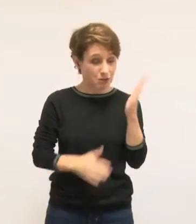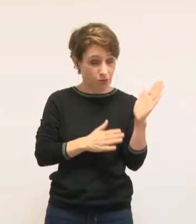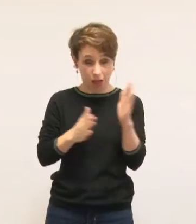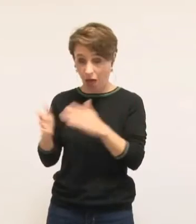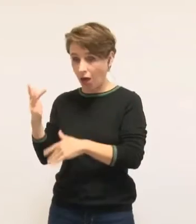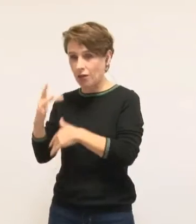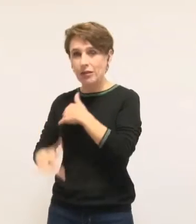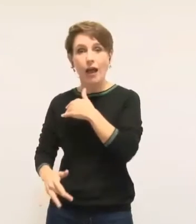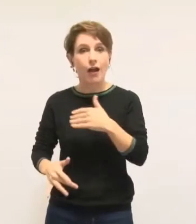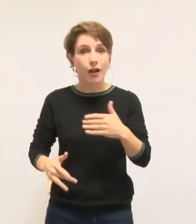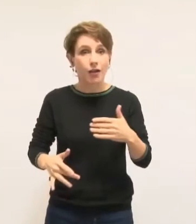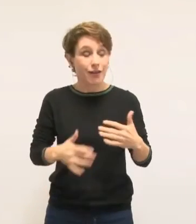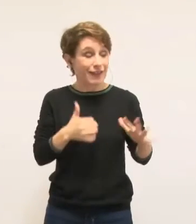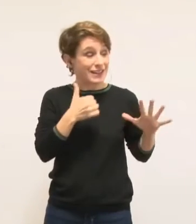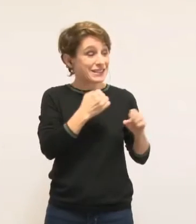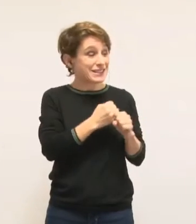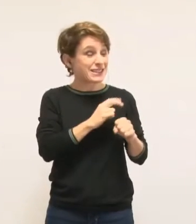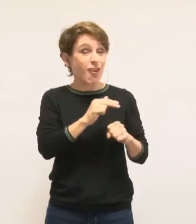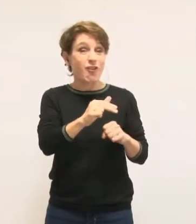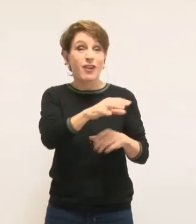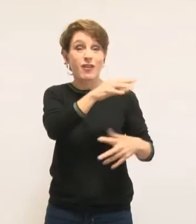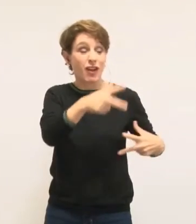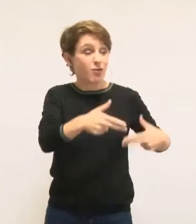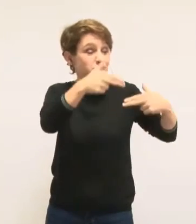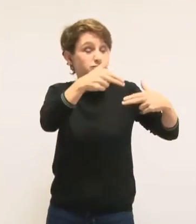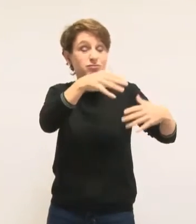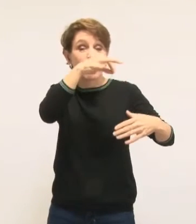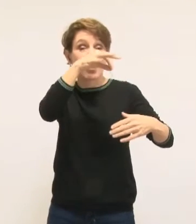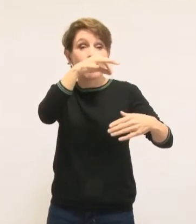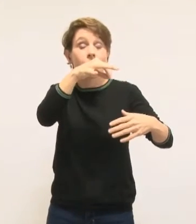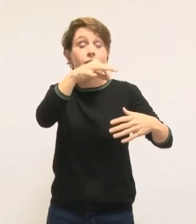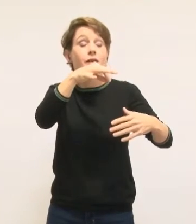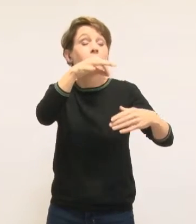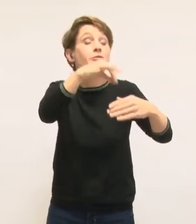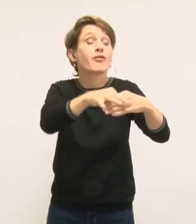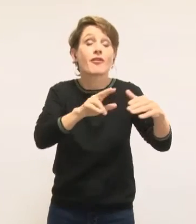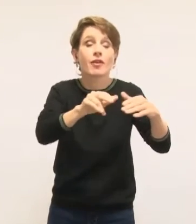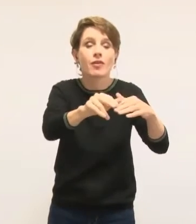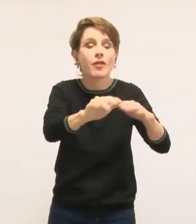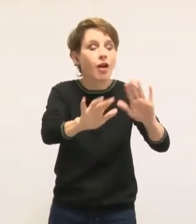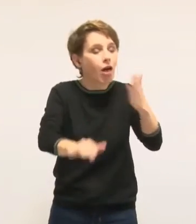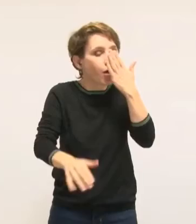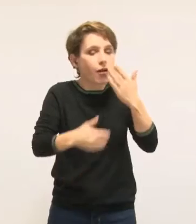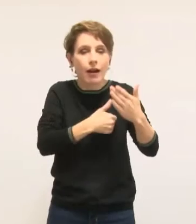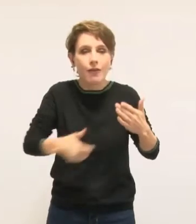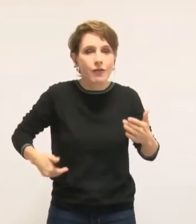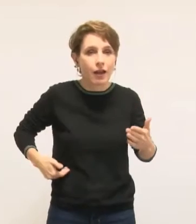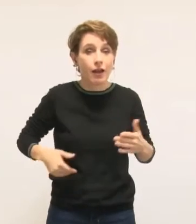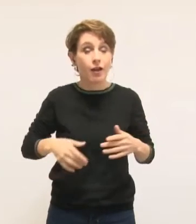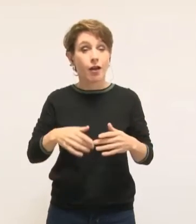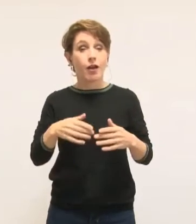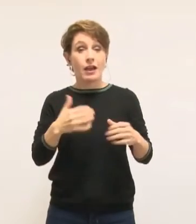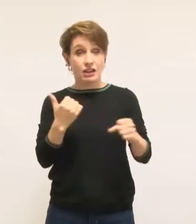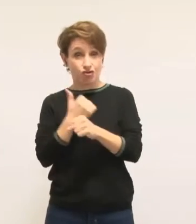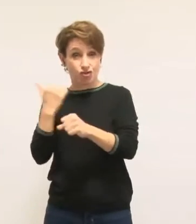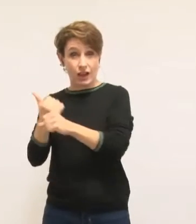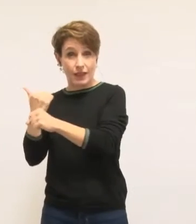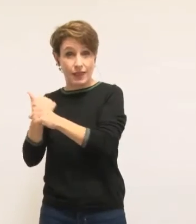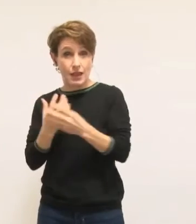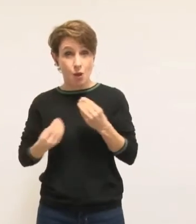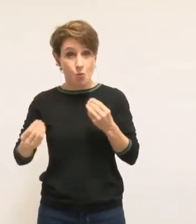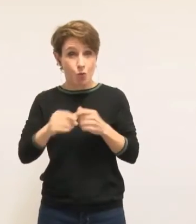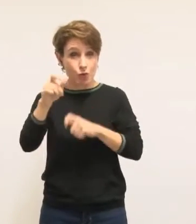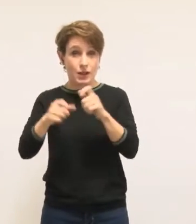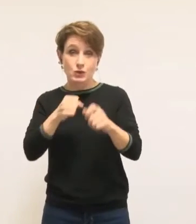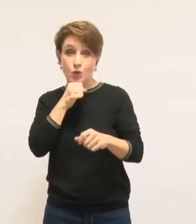de sa population de plus de 60 ans, soit 32 000 personnes et une progression de 1,4% par an, avec l'arrivée